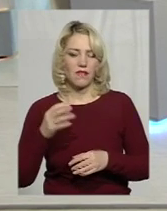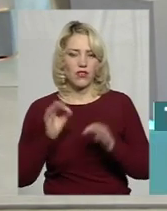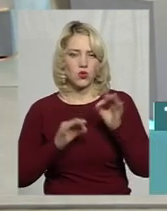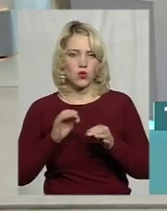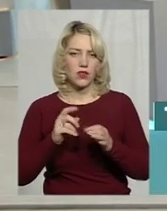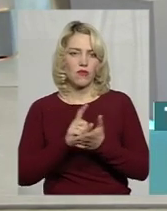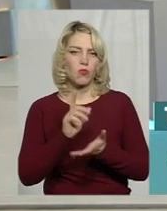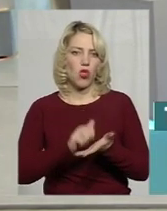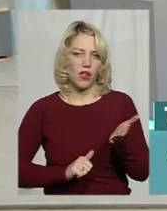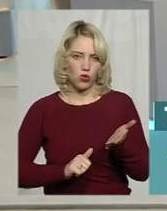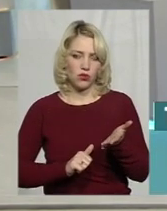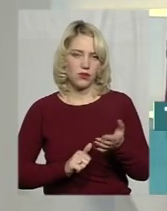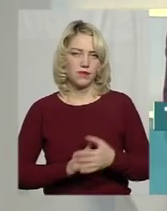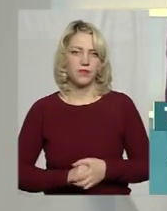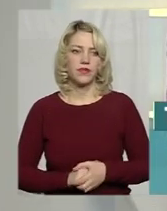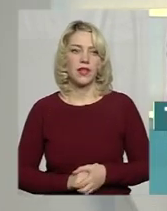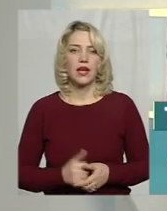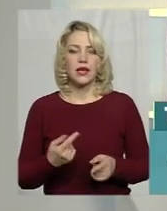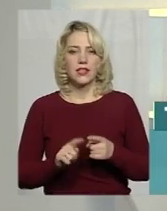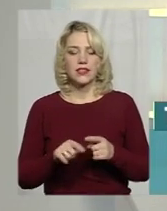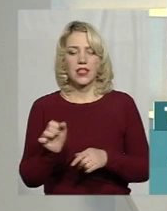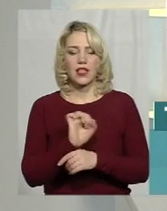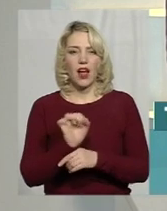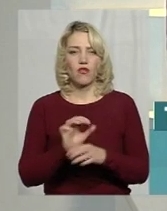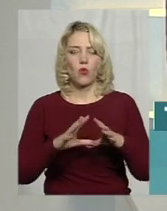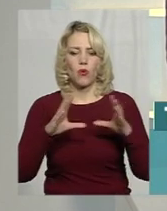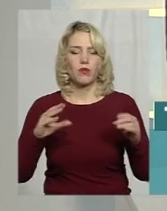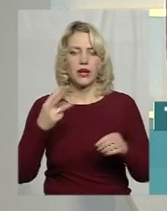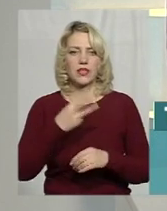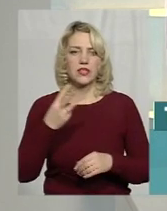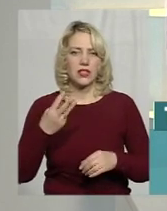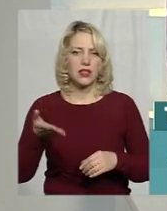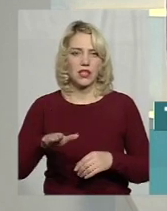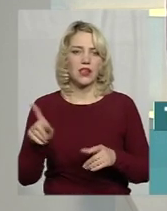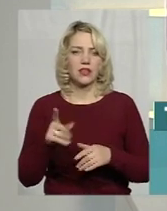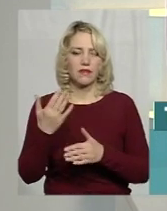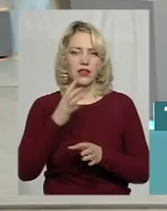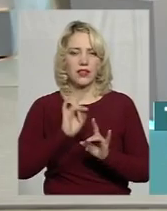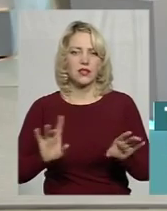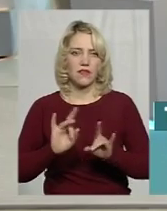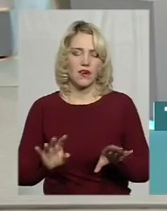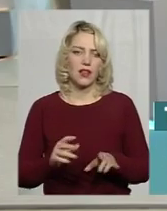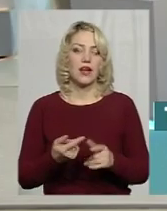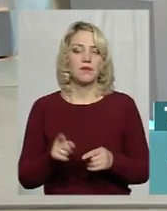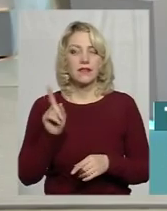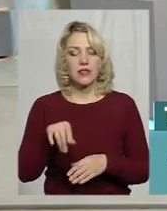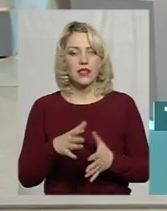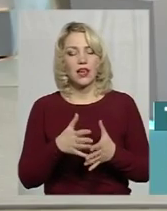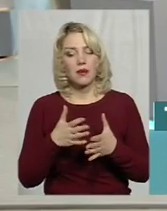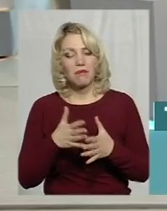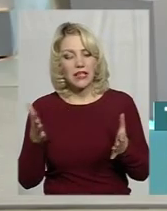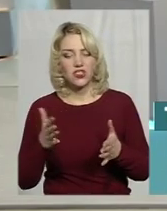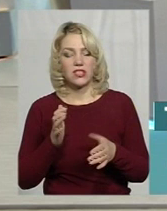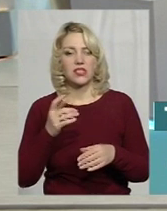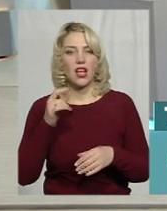виментної вартості. І з тих автомобілів, з тих 33, які Ви назвали, все ж таки, більшість якого року